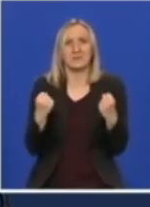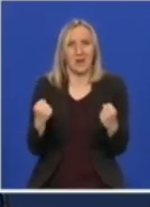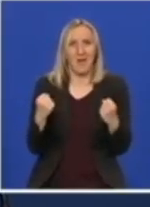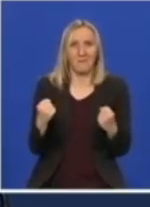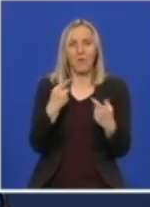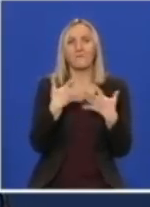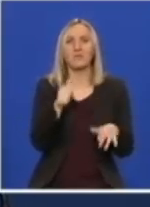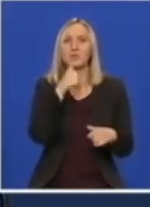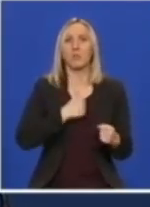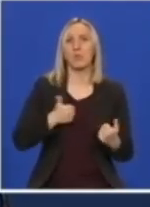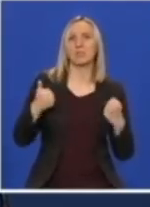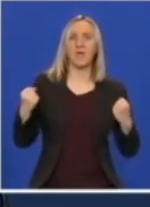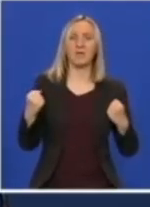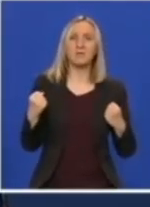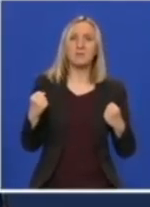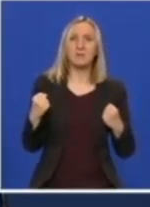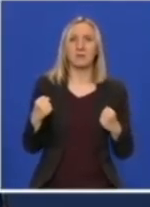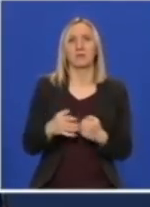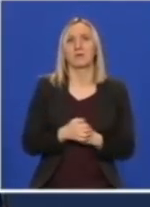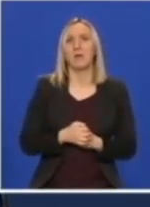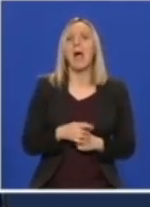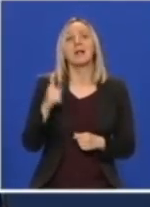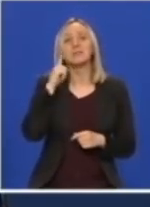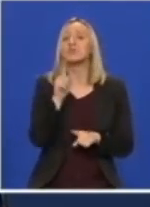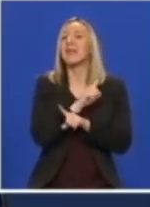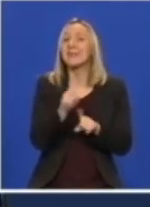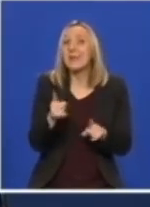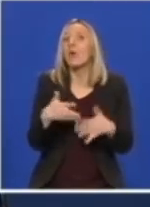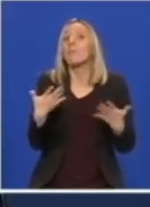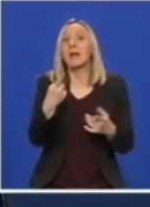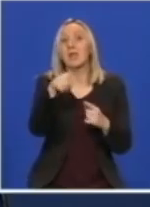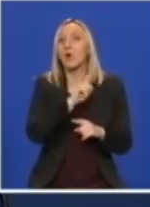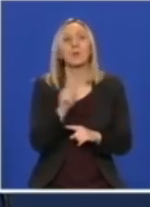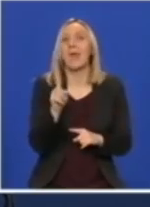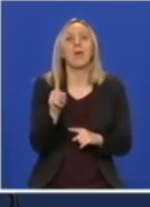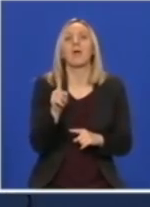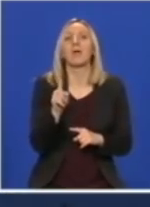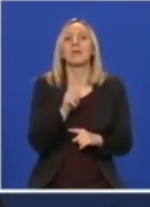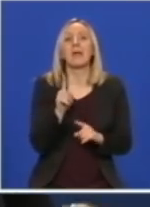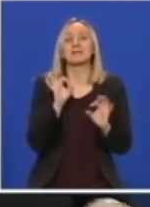takvih osoba, nije bezbedan i nije imuna ovu bolest.